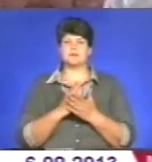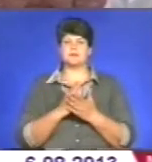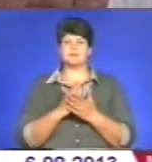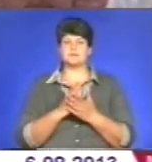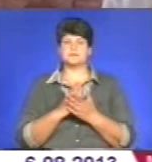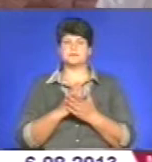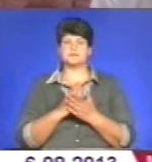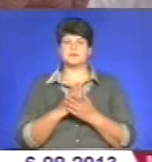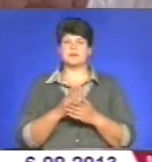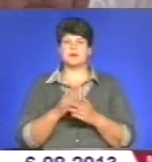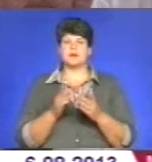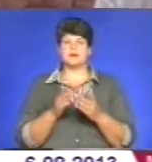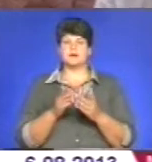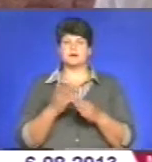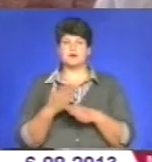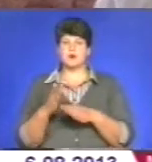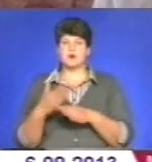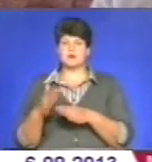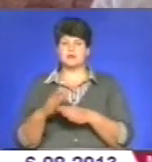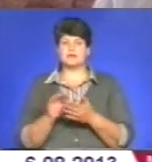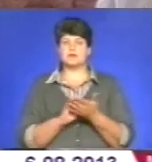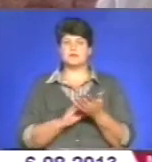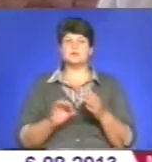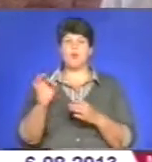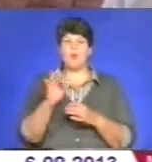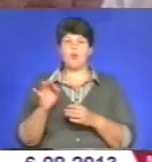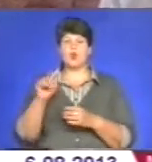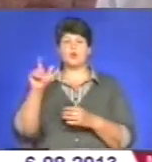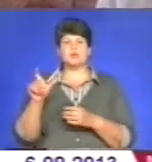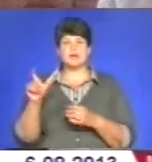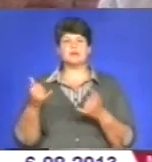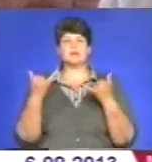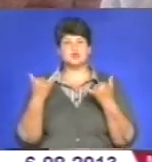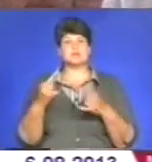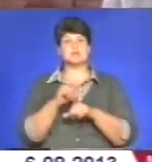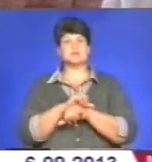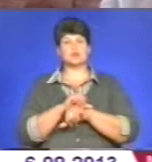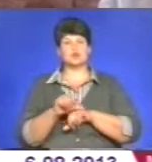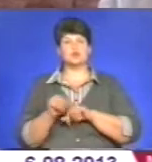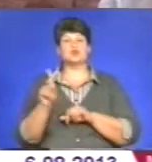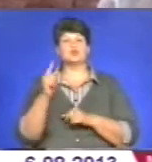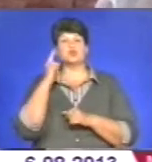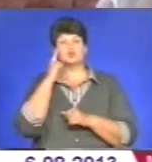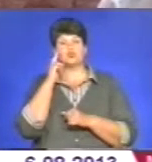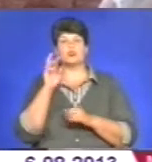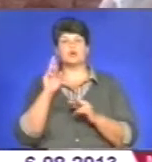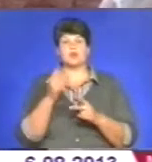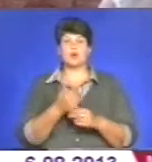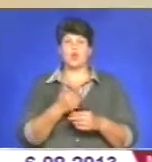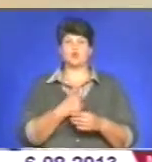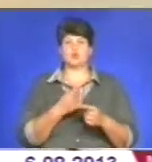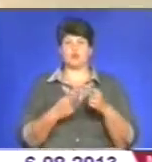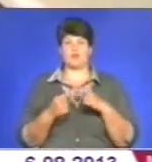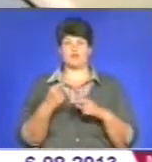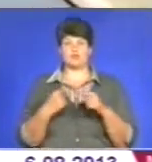розділи, де більше написано про людей, які сьогодні за кордоном, що вони думають, як вони хочуть повернутися.